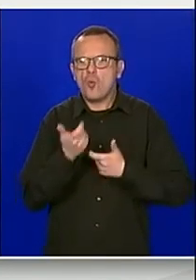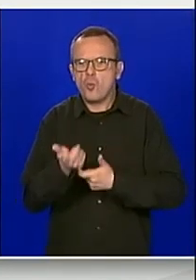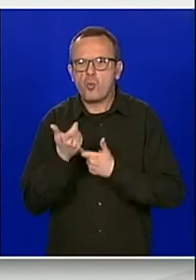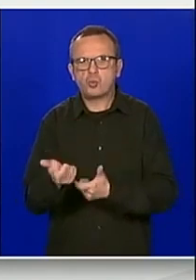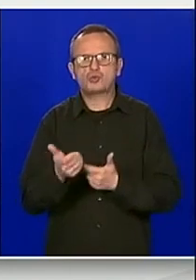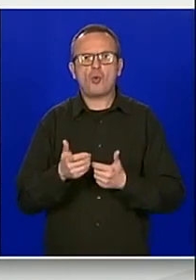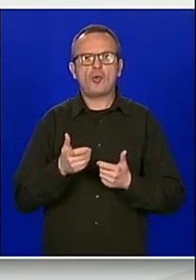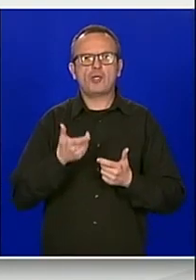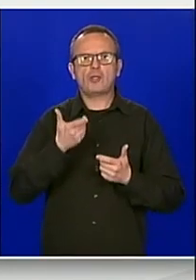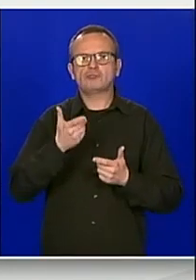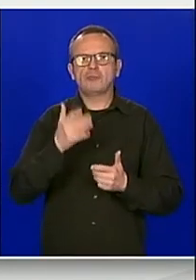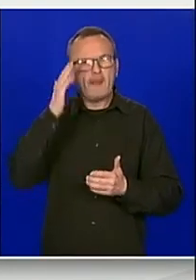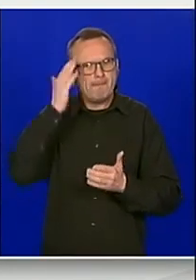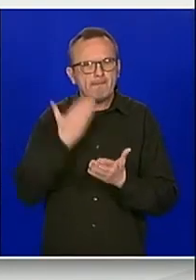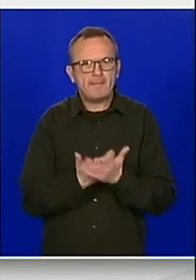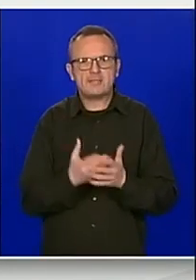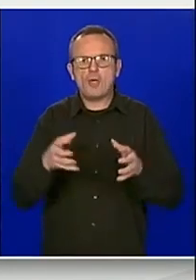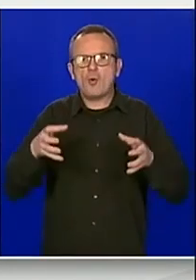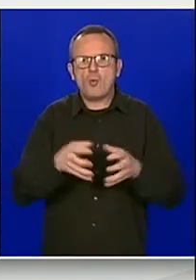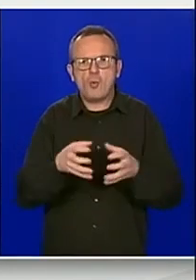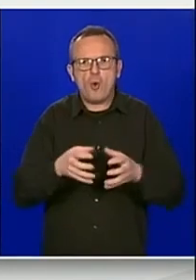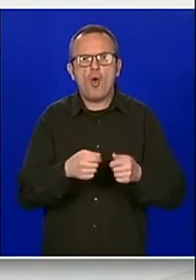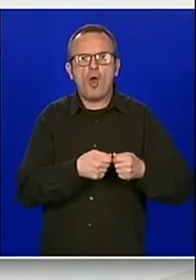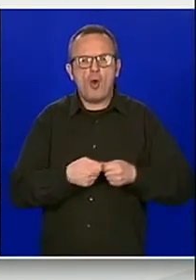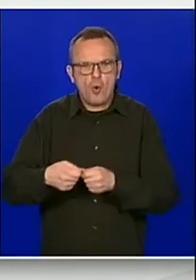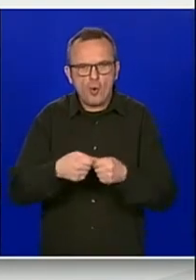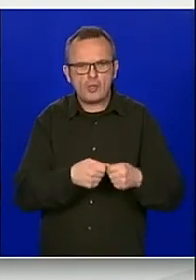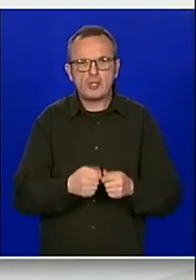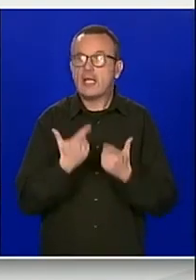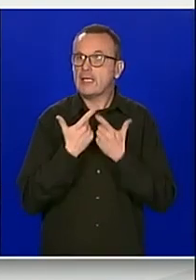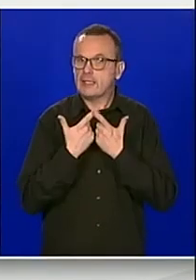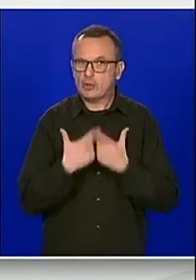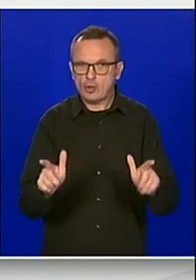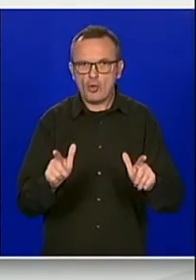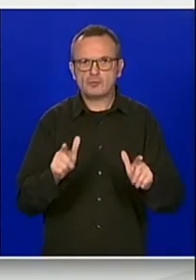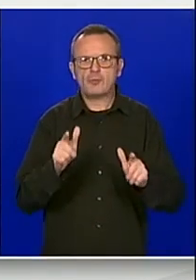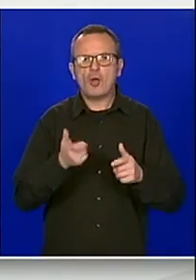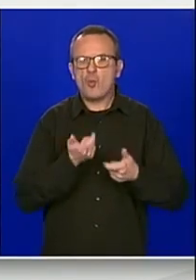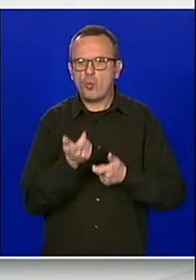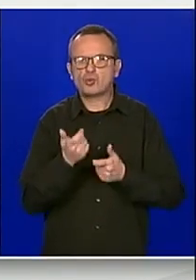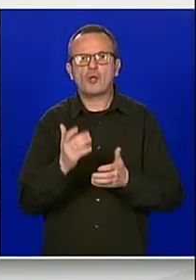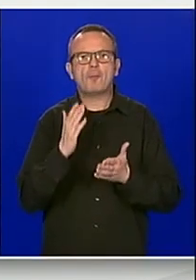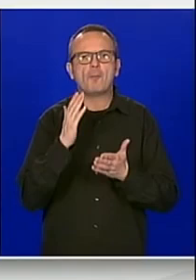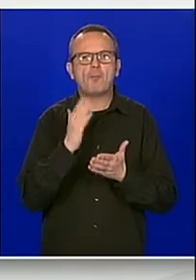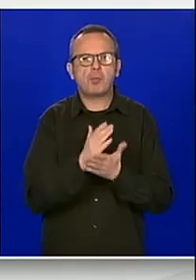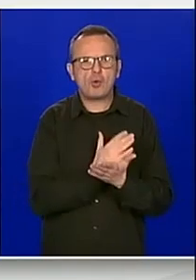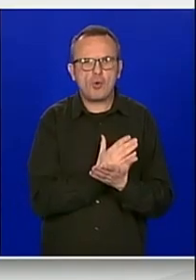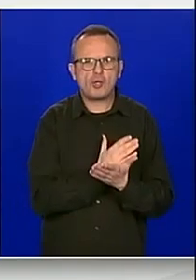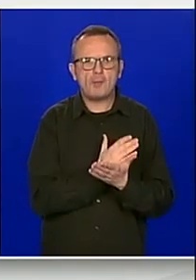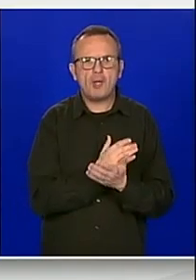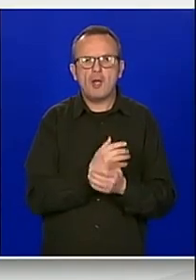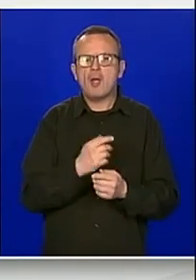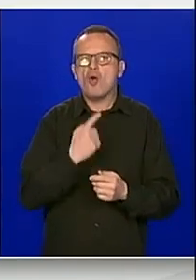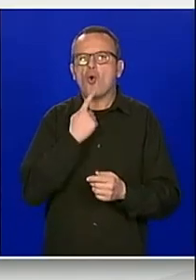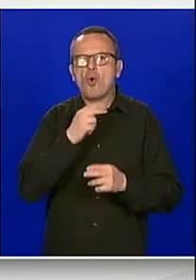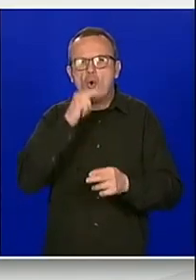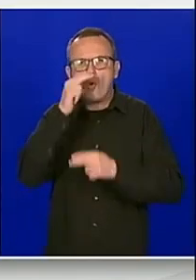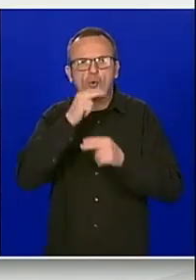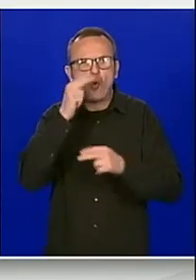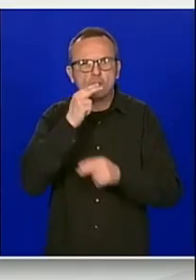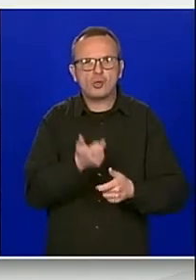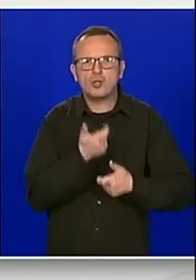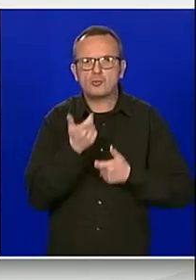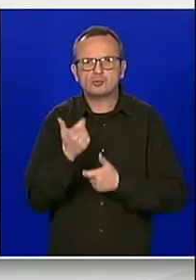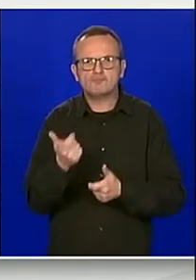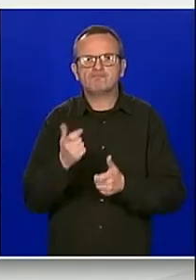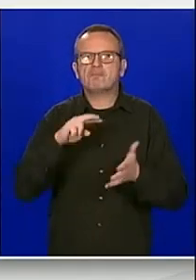priznavanje uzgojnih udruženja i organizacija, odobrenje uzgojnih programa, nadležno za provedbu uzgojnih programa specifične